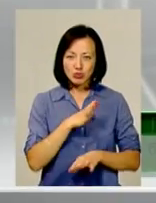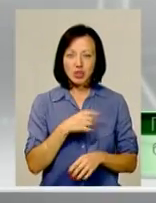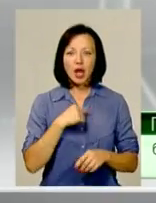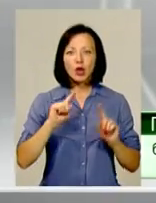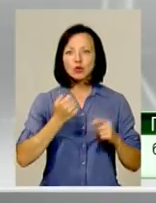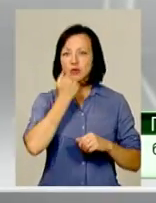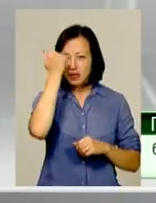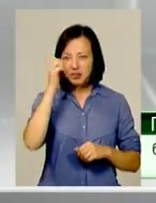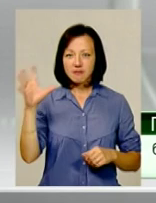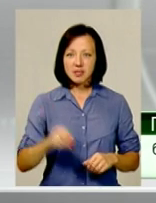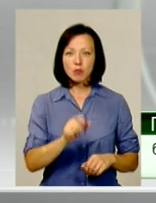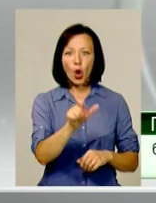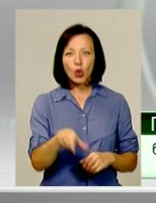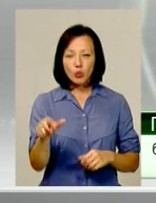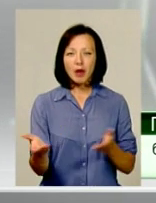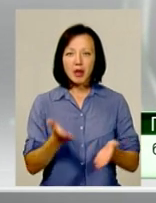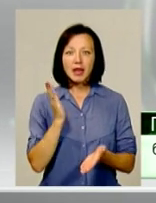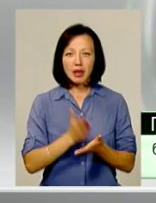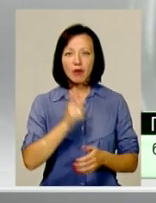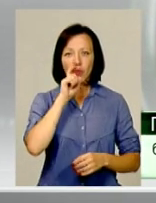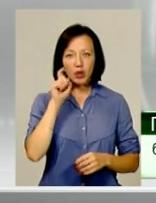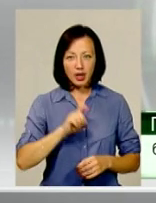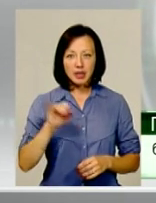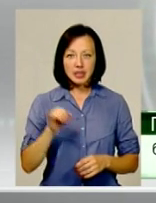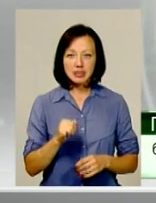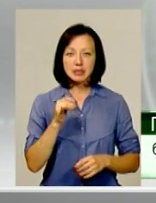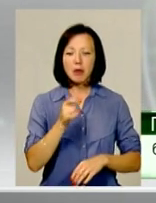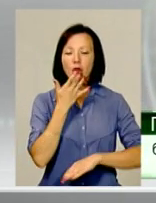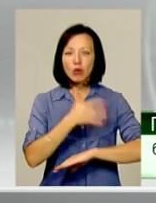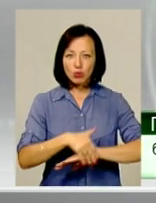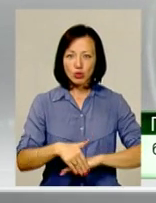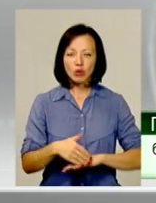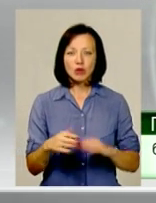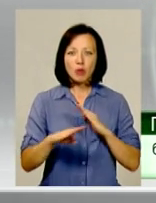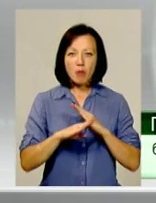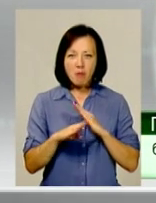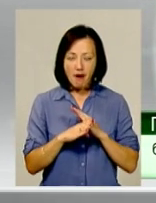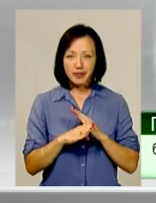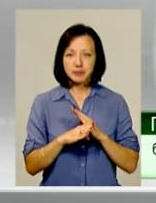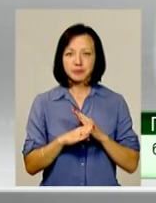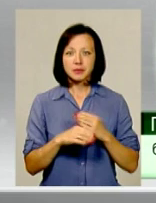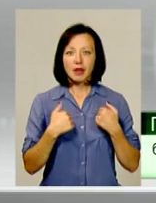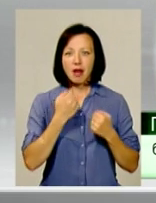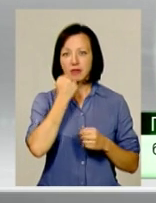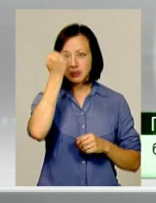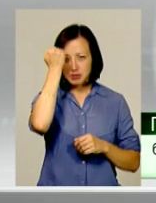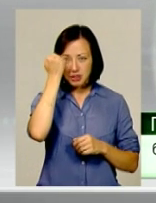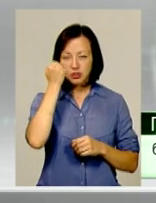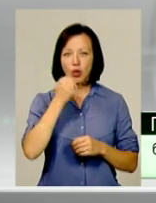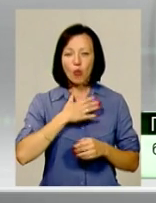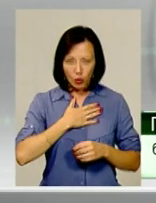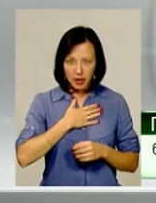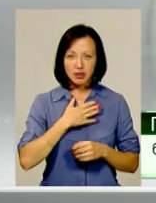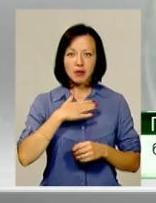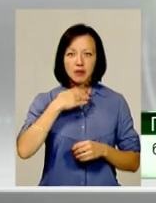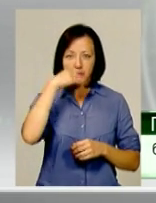дуже вдячний всім людям, які є в Україні, і за її межами, хто мені хоч чимось допоміг, то я вдячний низький уклін,